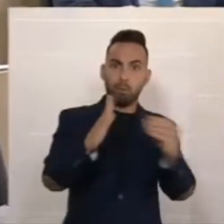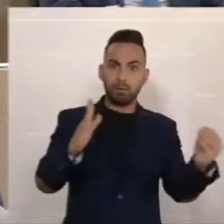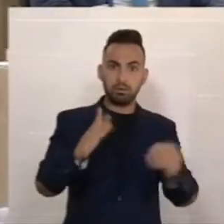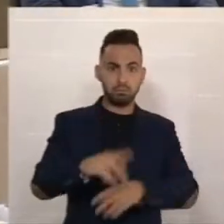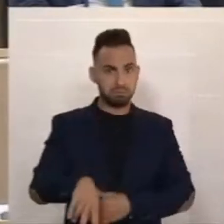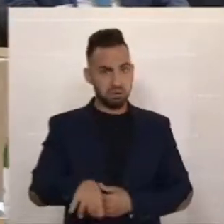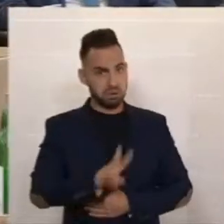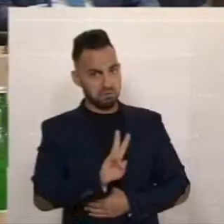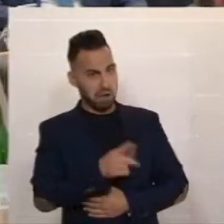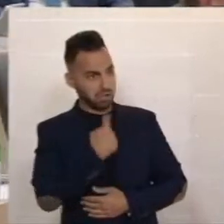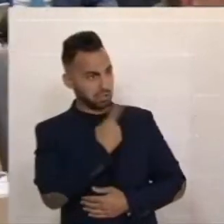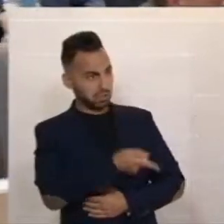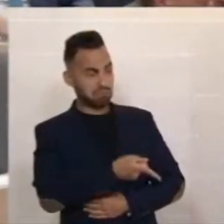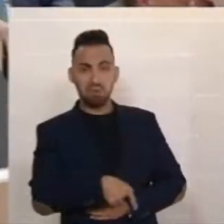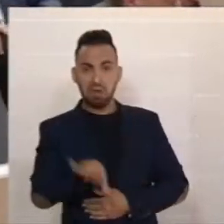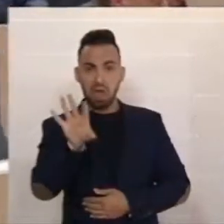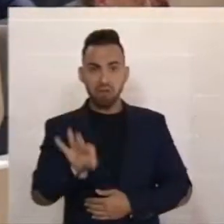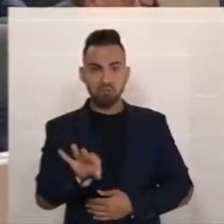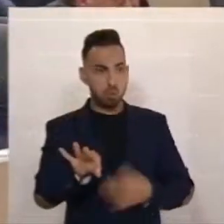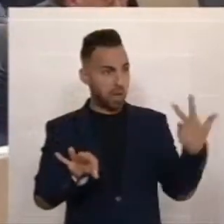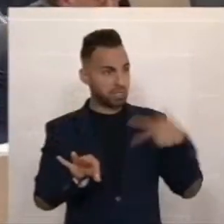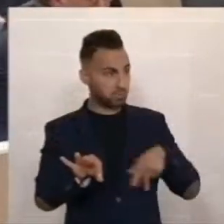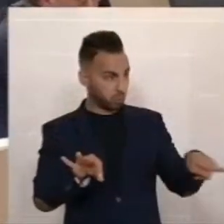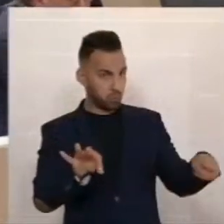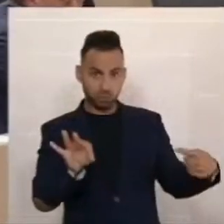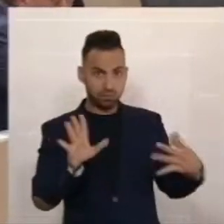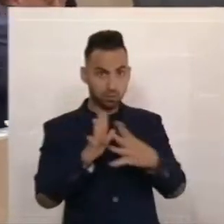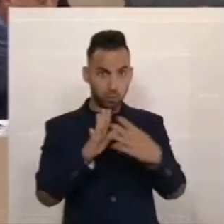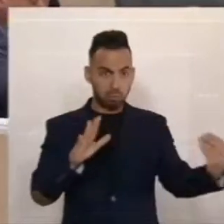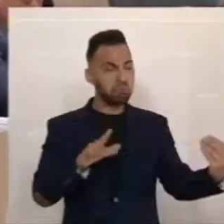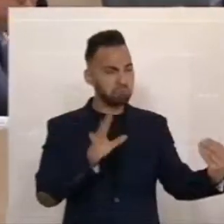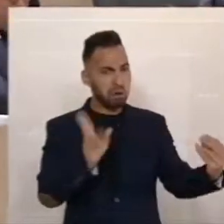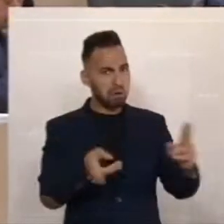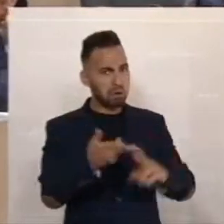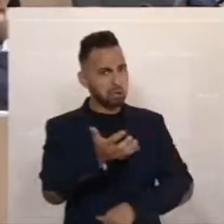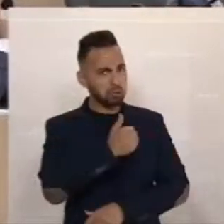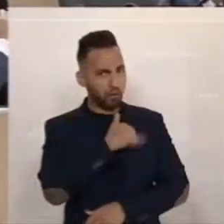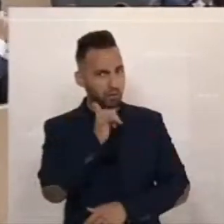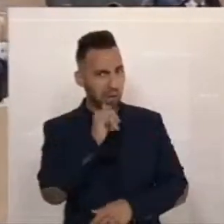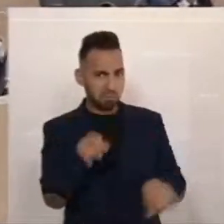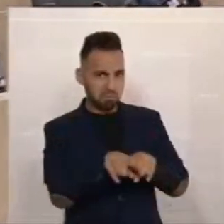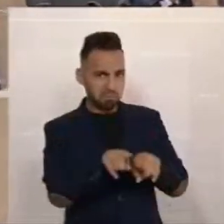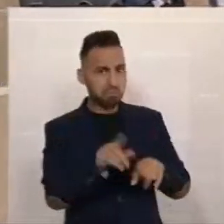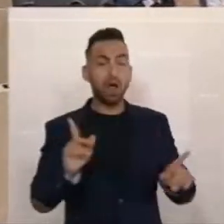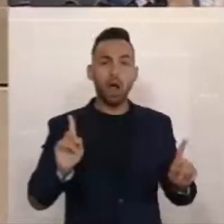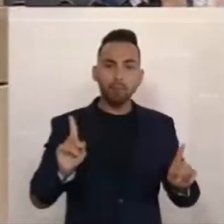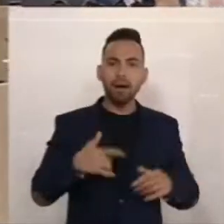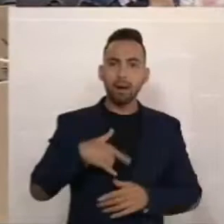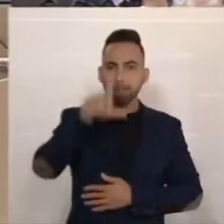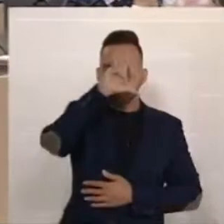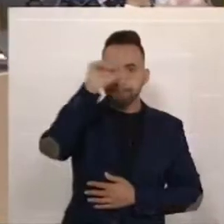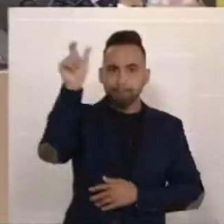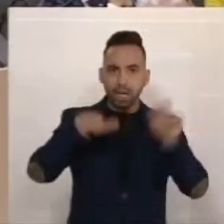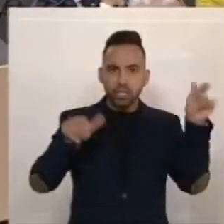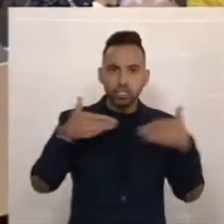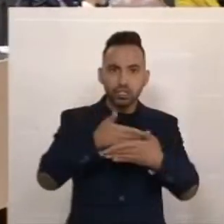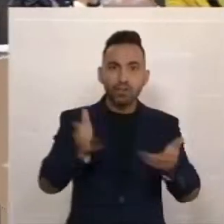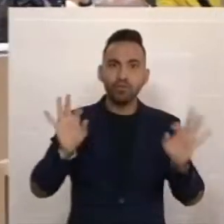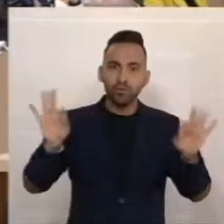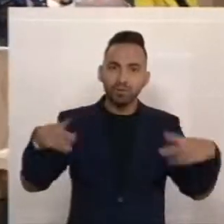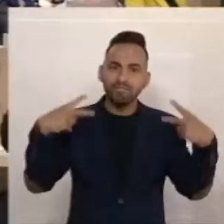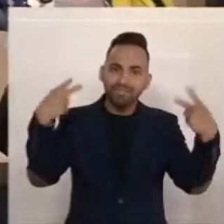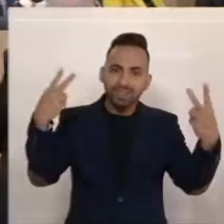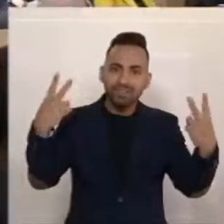sagen, Sie haben es durchaus erreicht. Aber das, was tatsächlich für die Menschen zählt und was hier